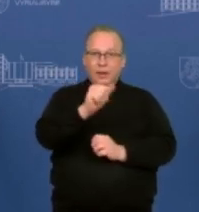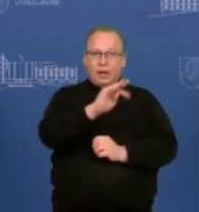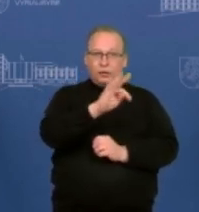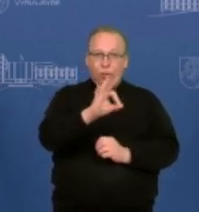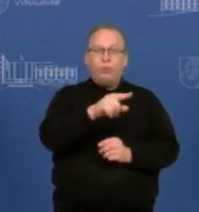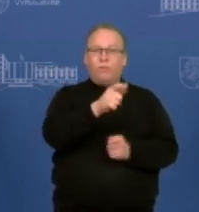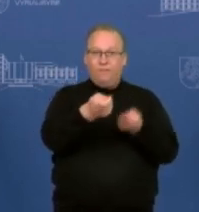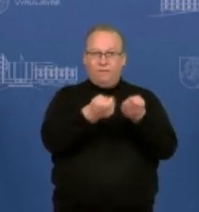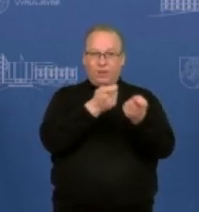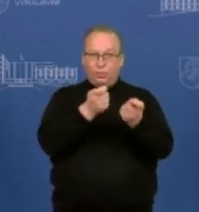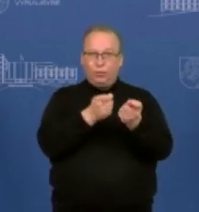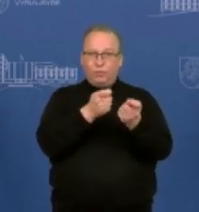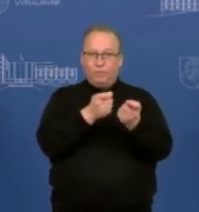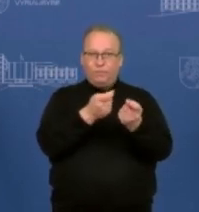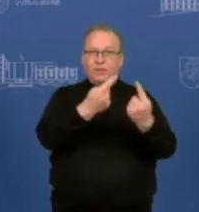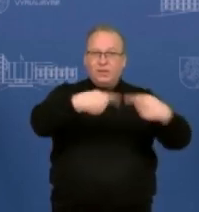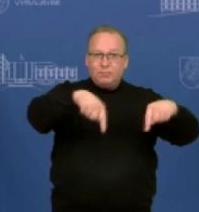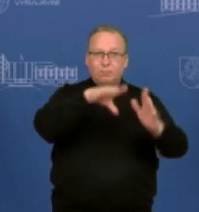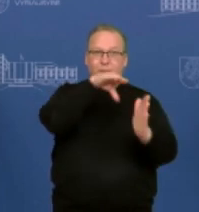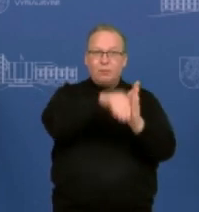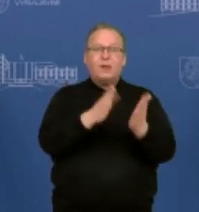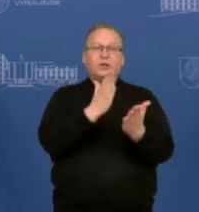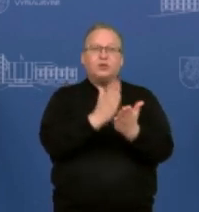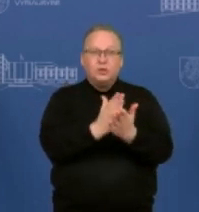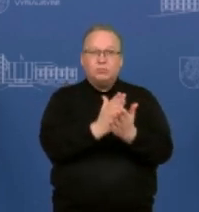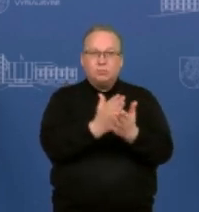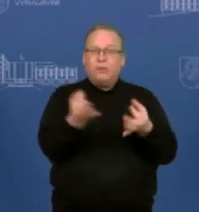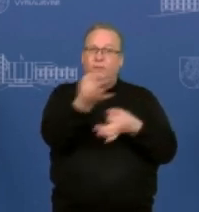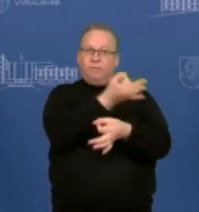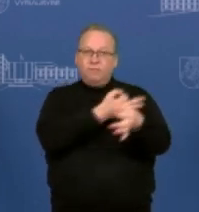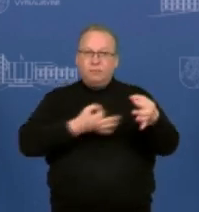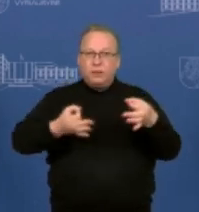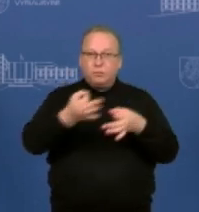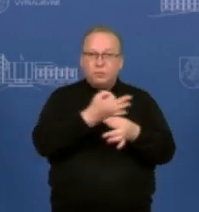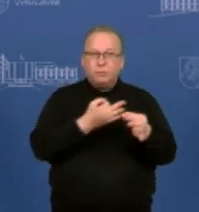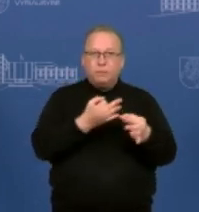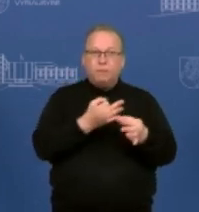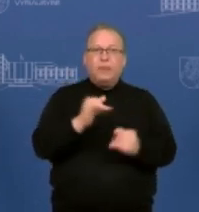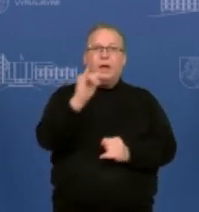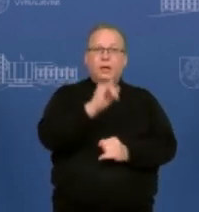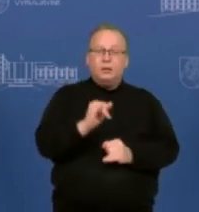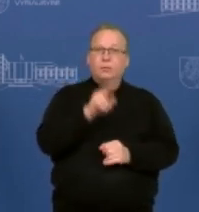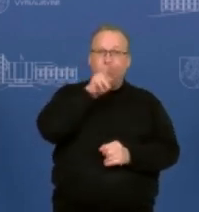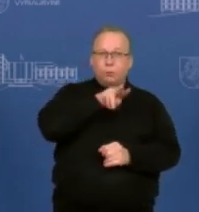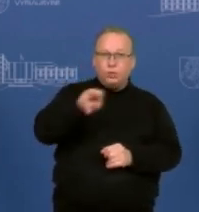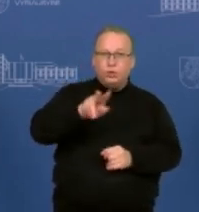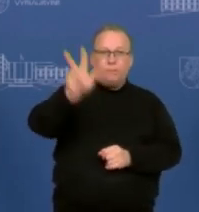vadovybėje jau ir vieškai komunikuojama yra besikeičiantis požiūris į Baltijos šalių